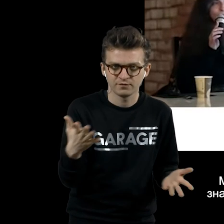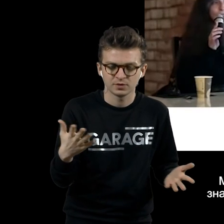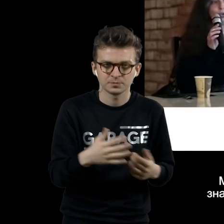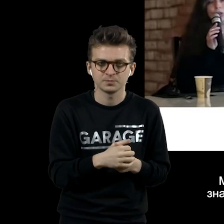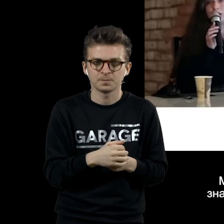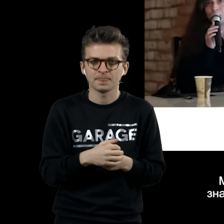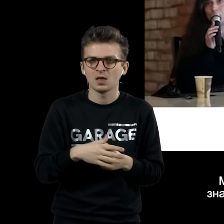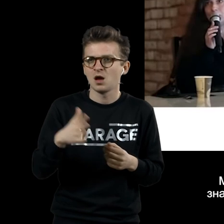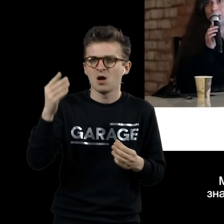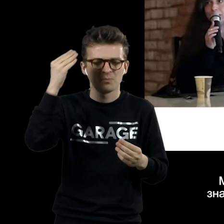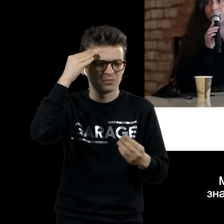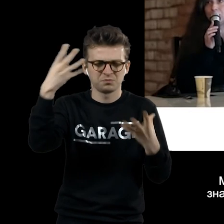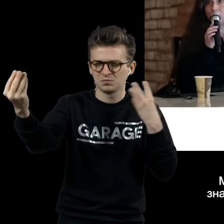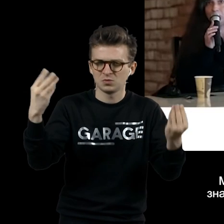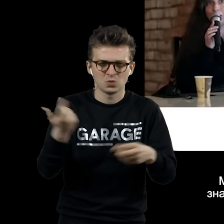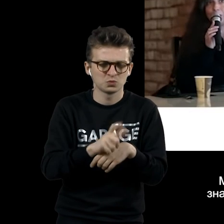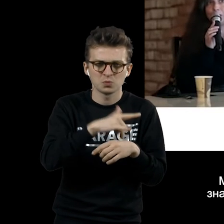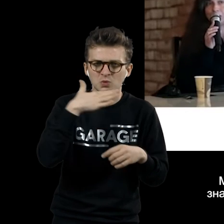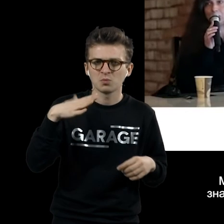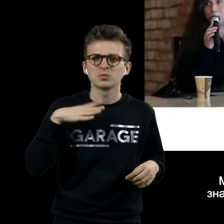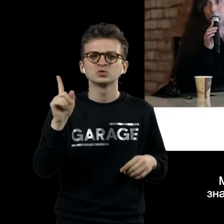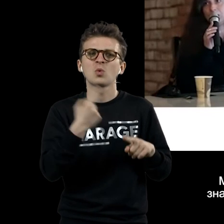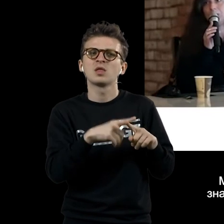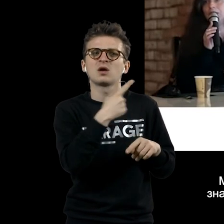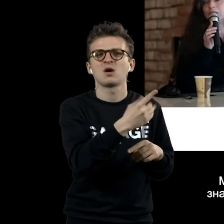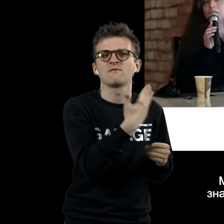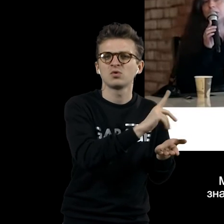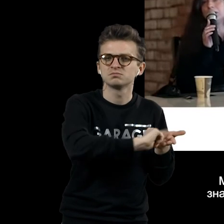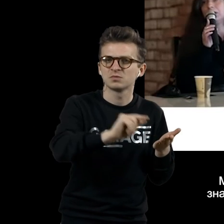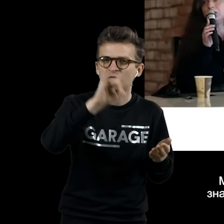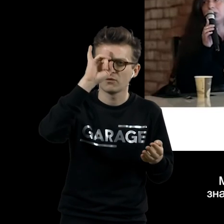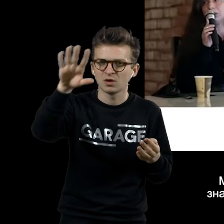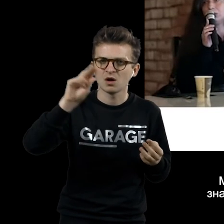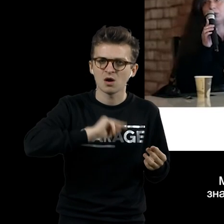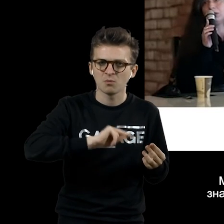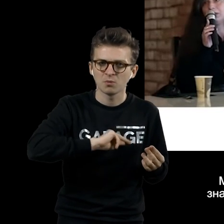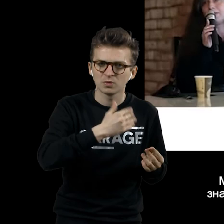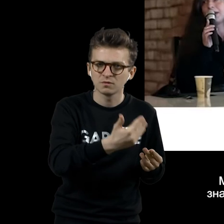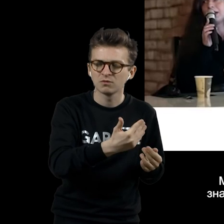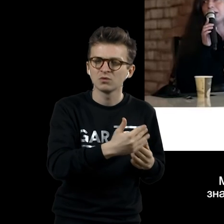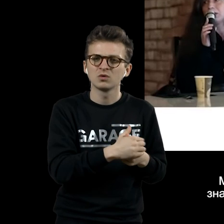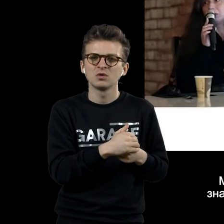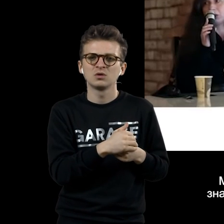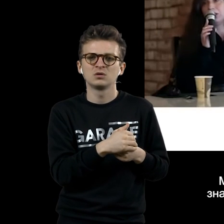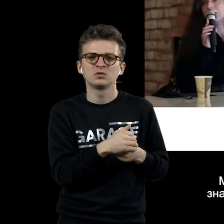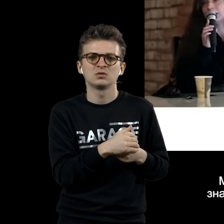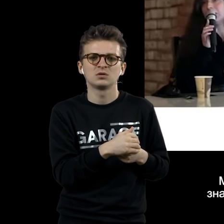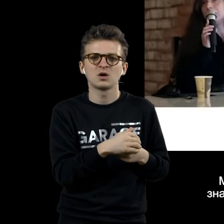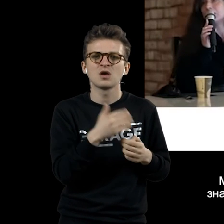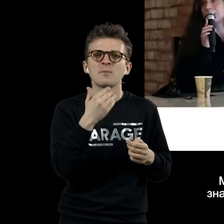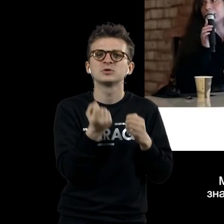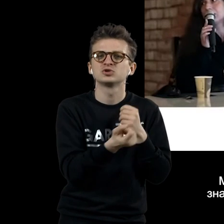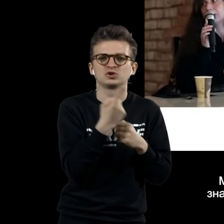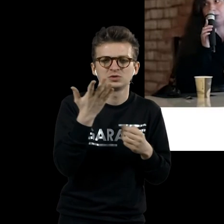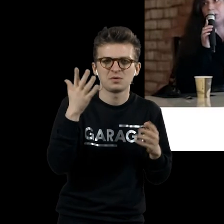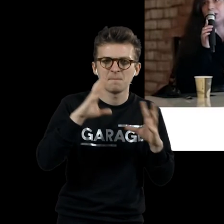Масса вариантов, что это такое. Это реплика знаменитого полотна Густаво Корбе «Происхождение